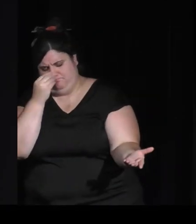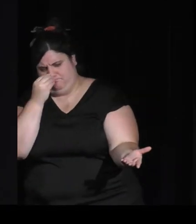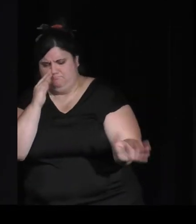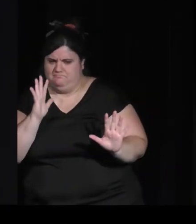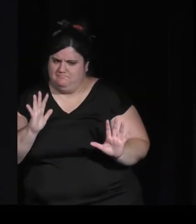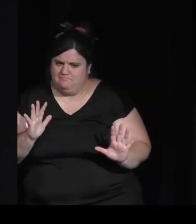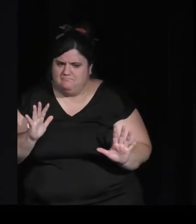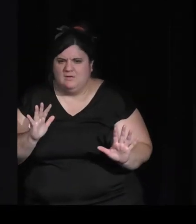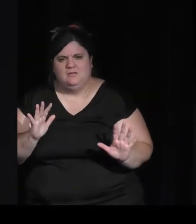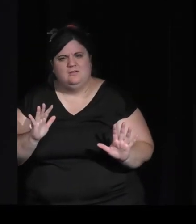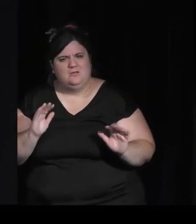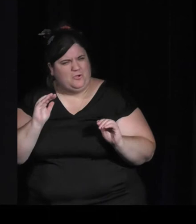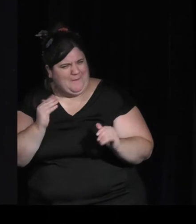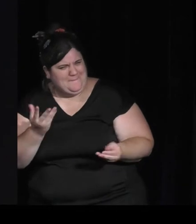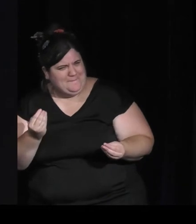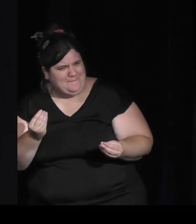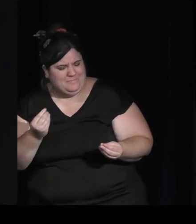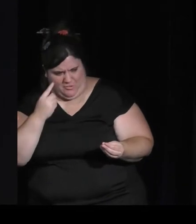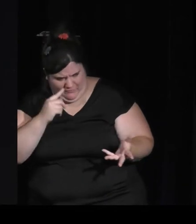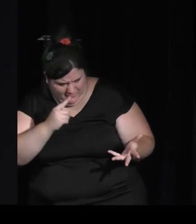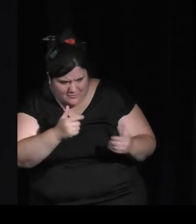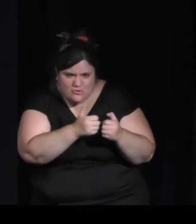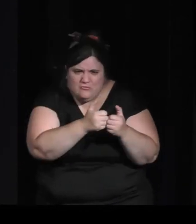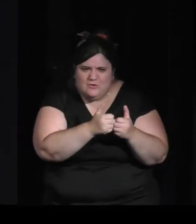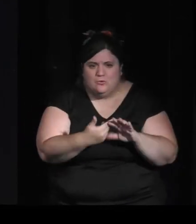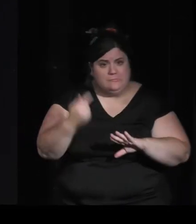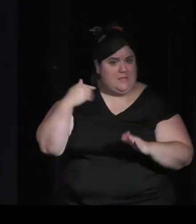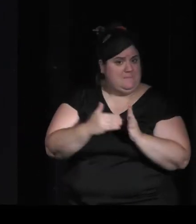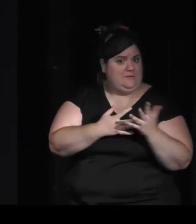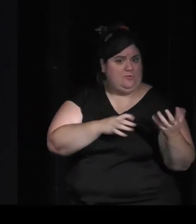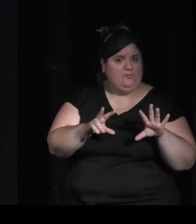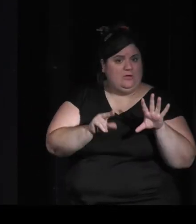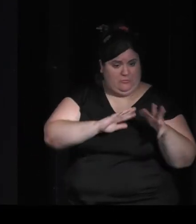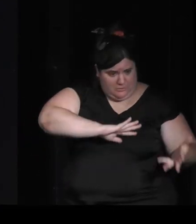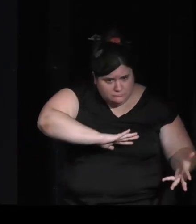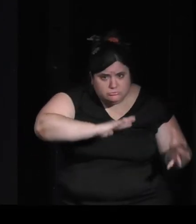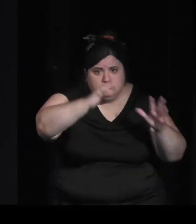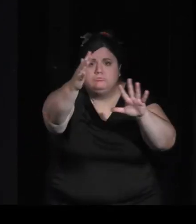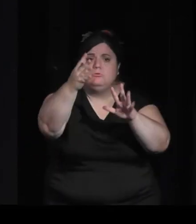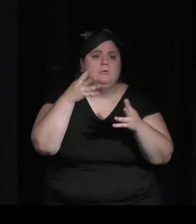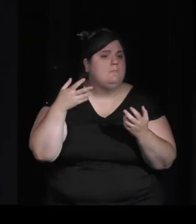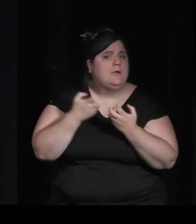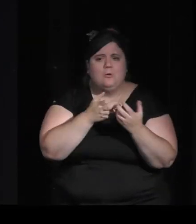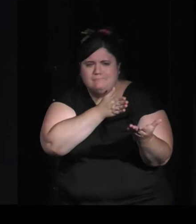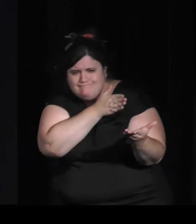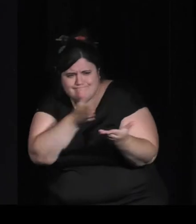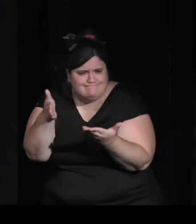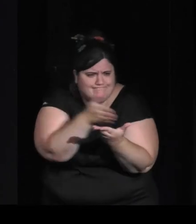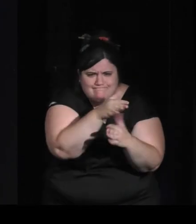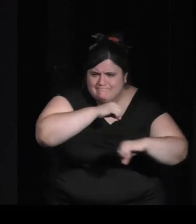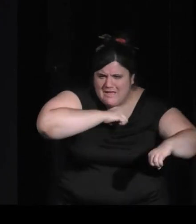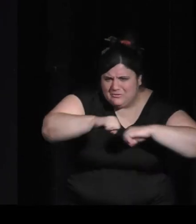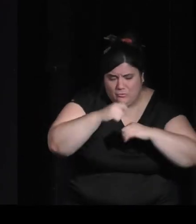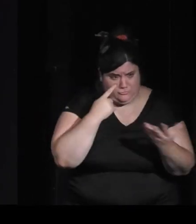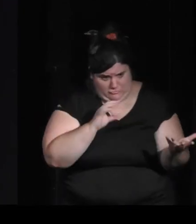de voir quand même le développement du jeu vidéo depuis les années 80, où effectivement les jeux d'action, tout ça, sont très importants. Mais on